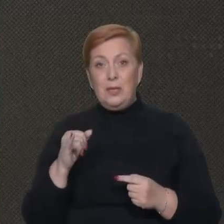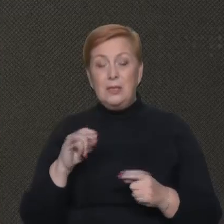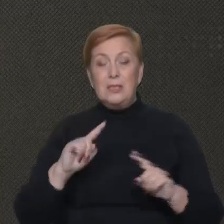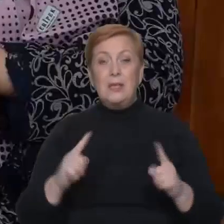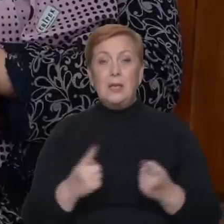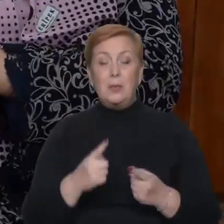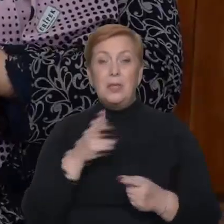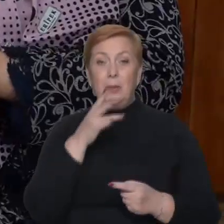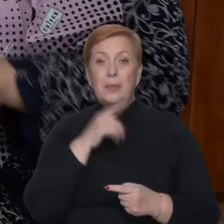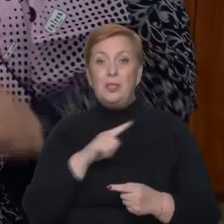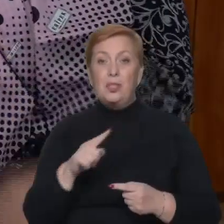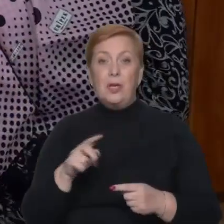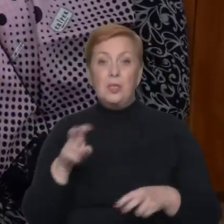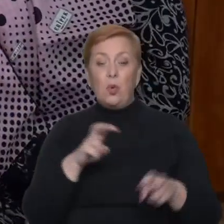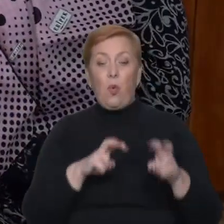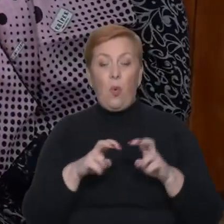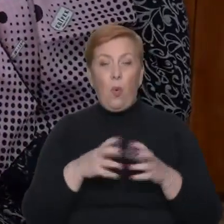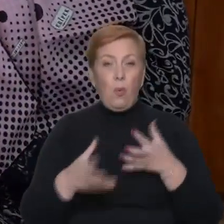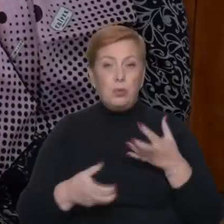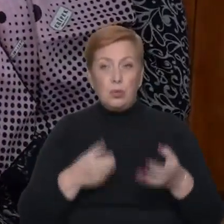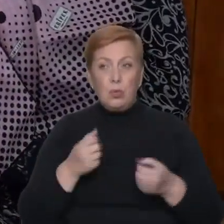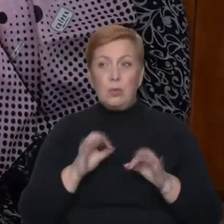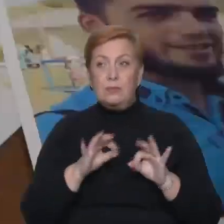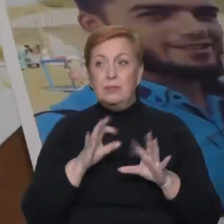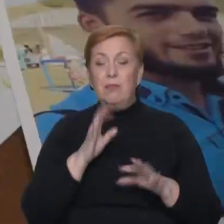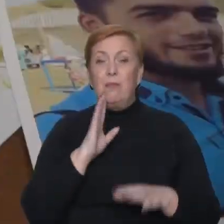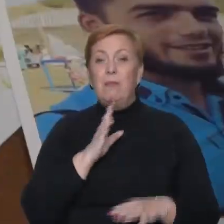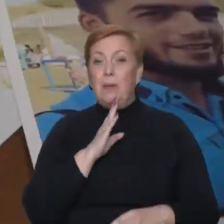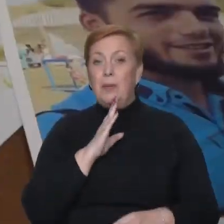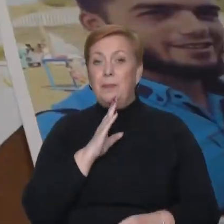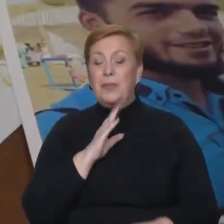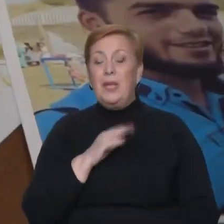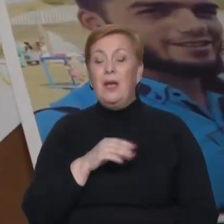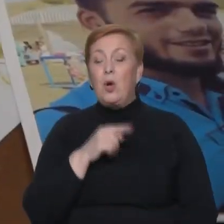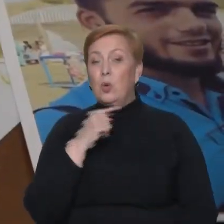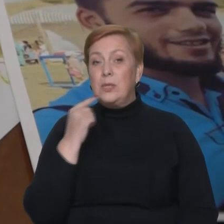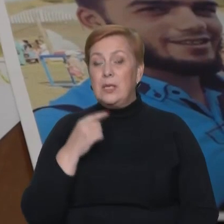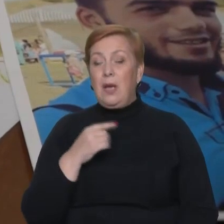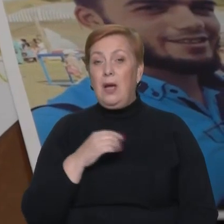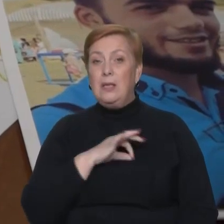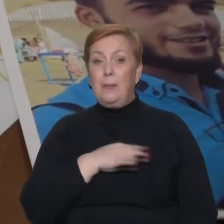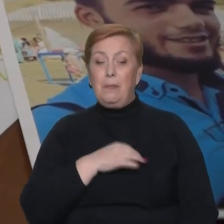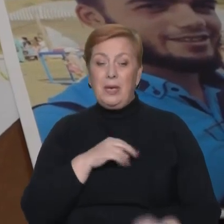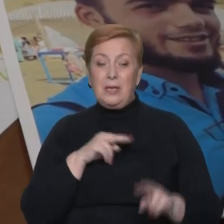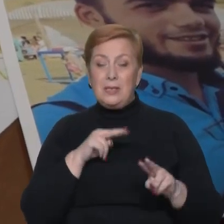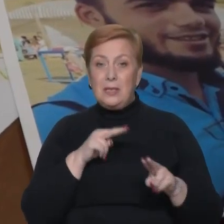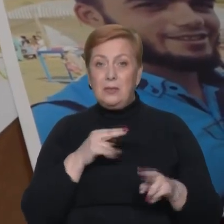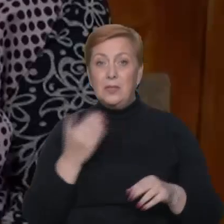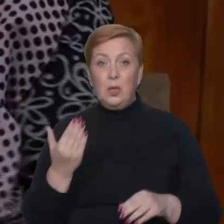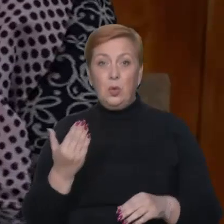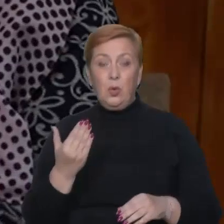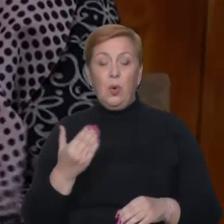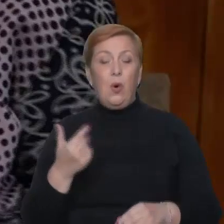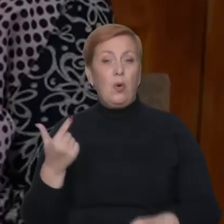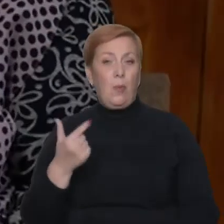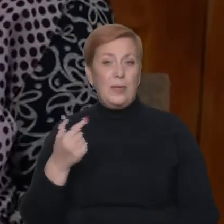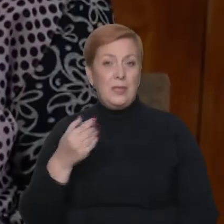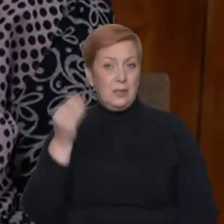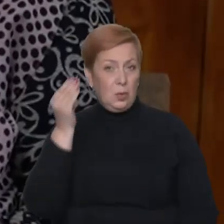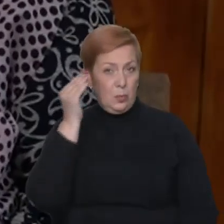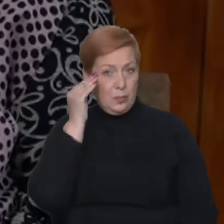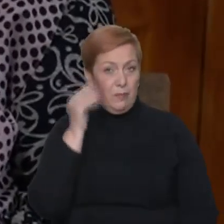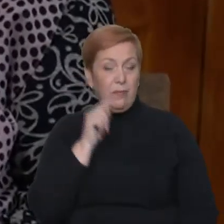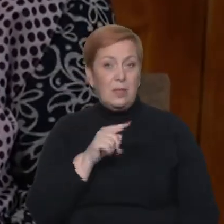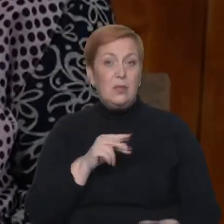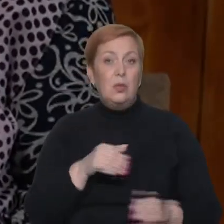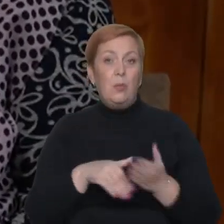Бахчисараї, розповідає його мати Есма Мустафаєва. Сина росіяни переслідували за його громадянську позицію, бо він допомагав сім